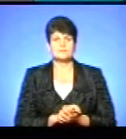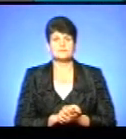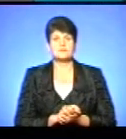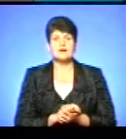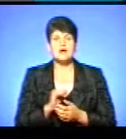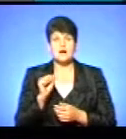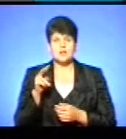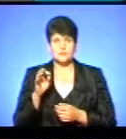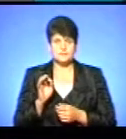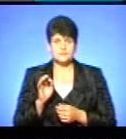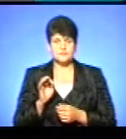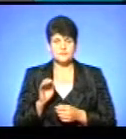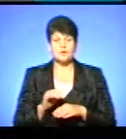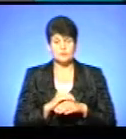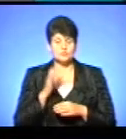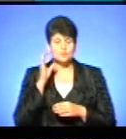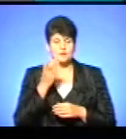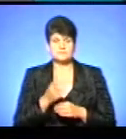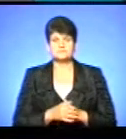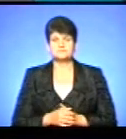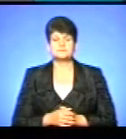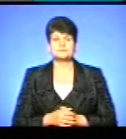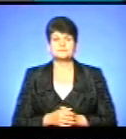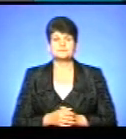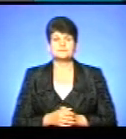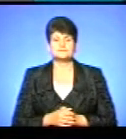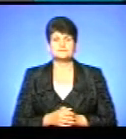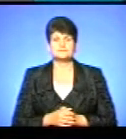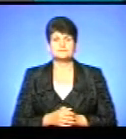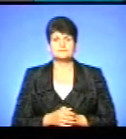Алло. Будь ласка, ми вас чуємо. Алло.